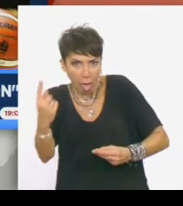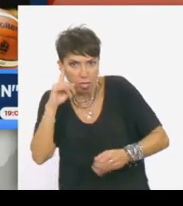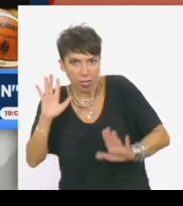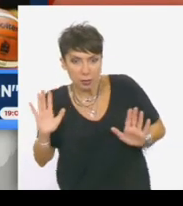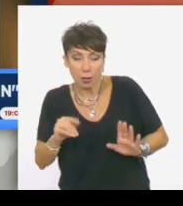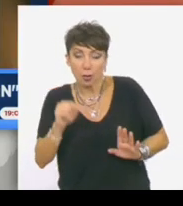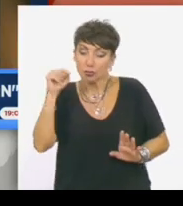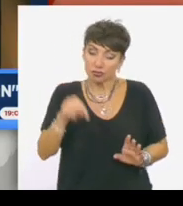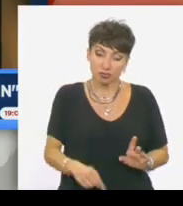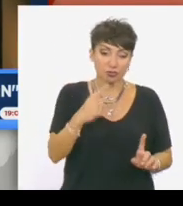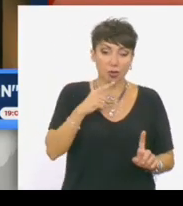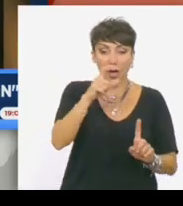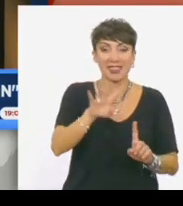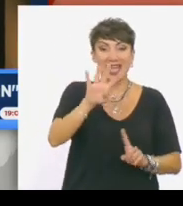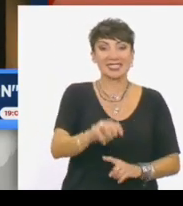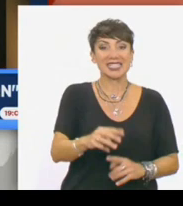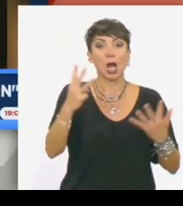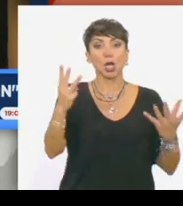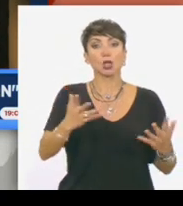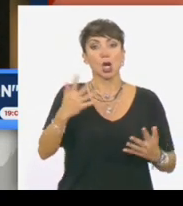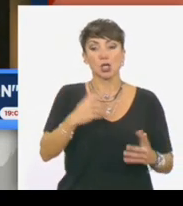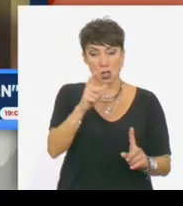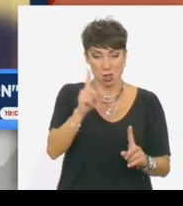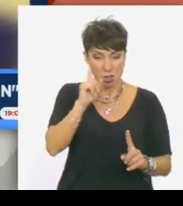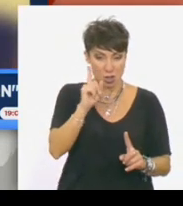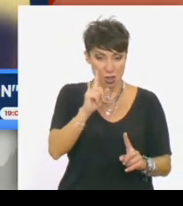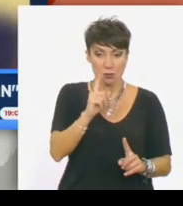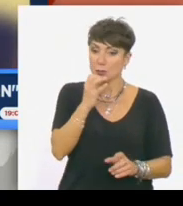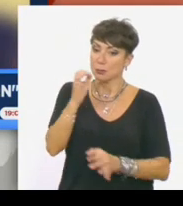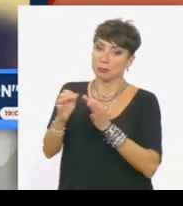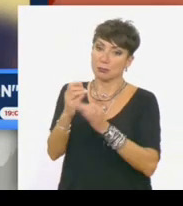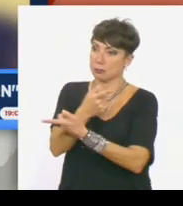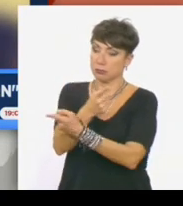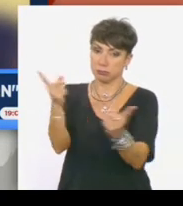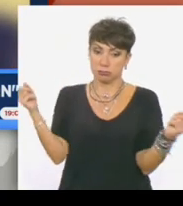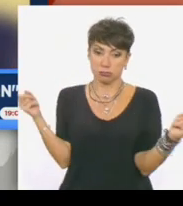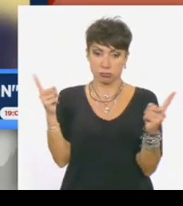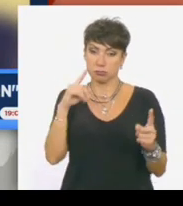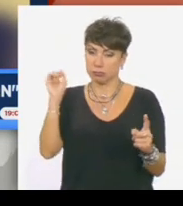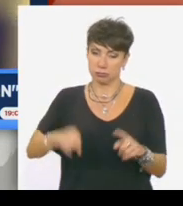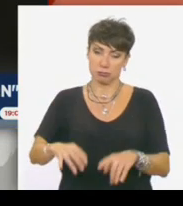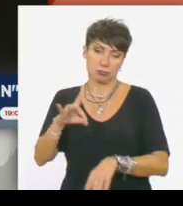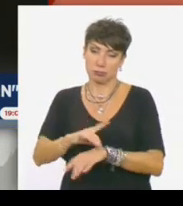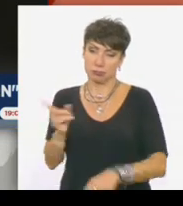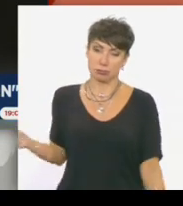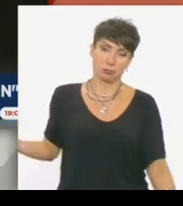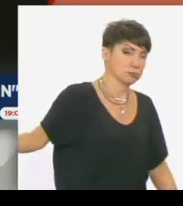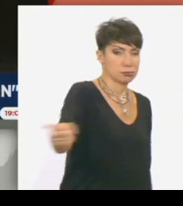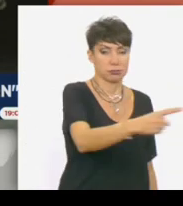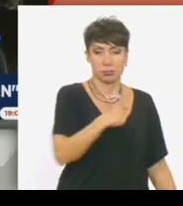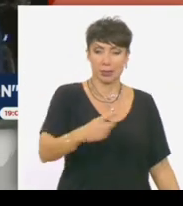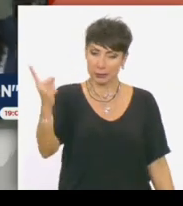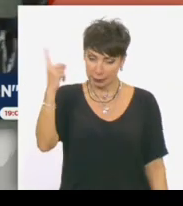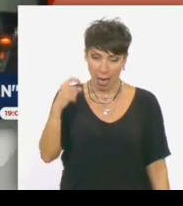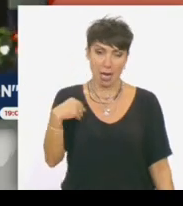χρόνοι στην αντεπίθεση και ισχυρίζεται στους αστυνομικούς πως όλοι οι ασθενείς της γνώριζαν